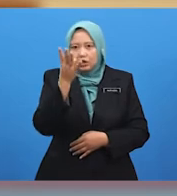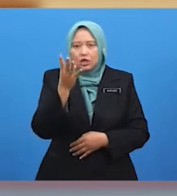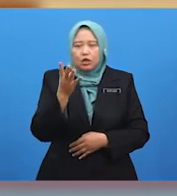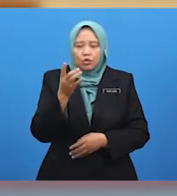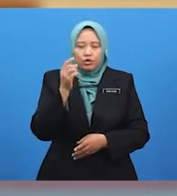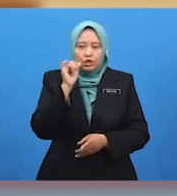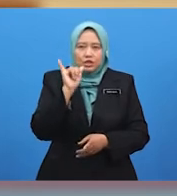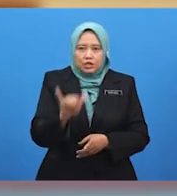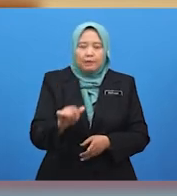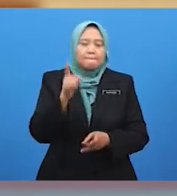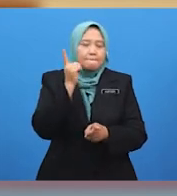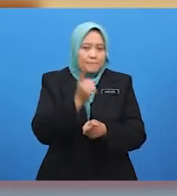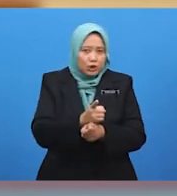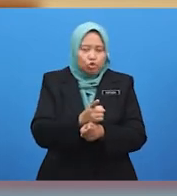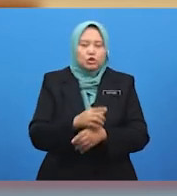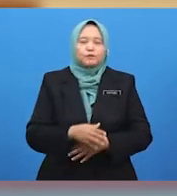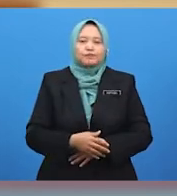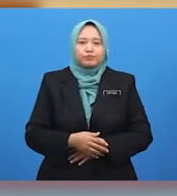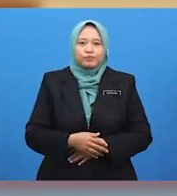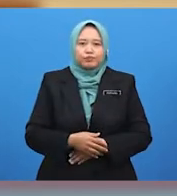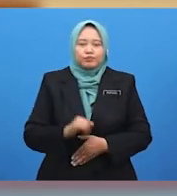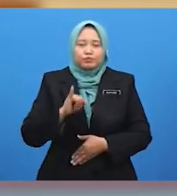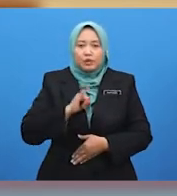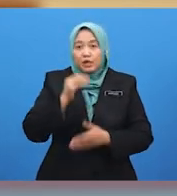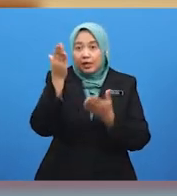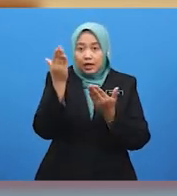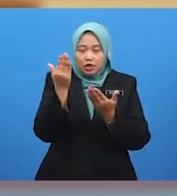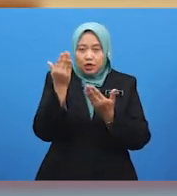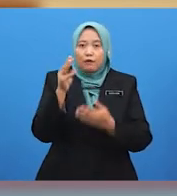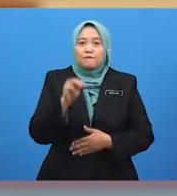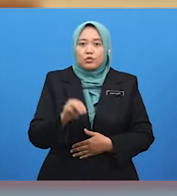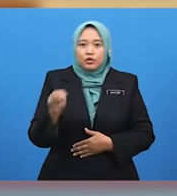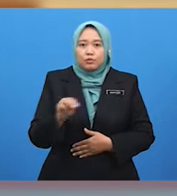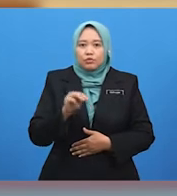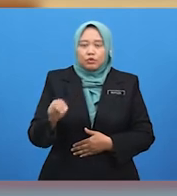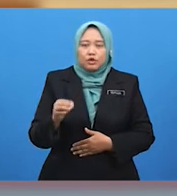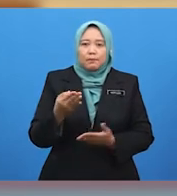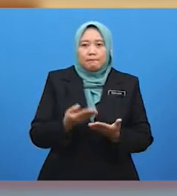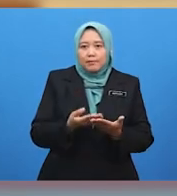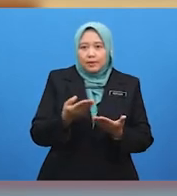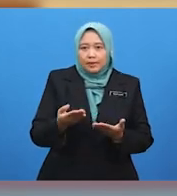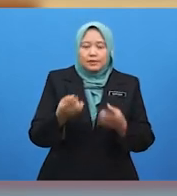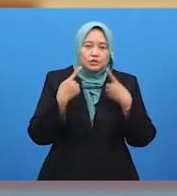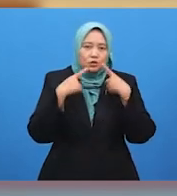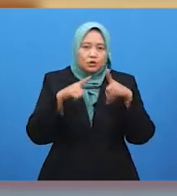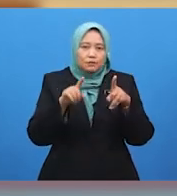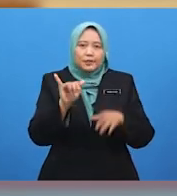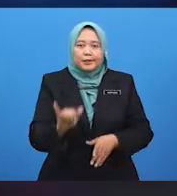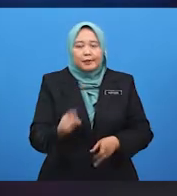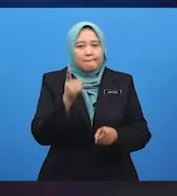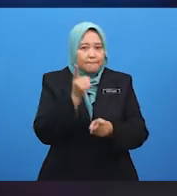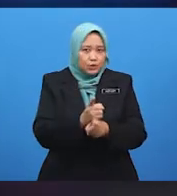Saya berharap murid-murid pun memberi jawapan yang betul tadi. Maka,